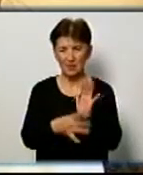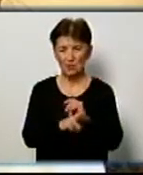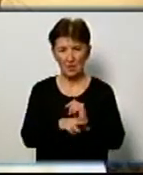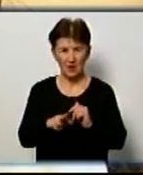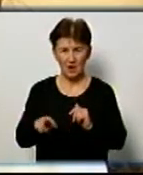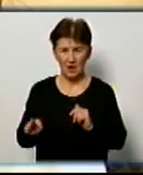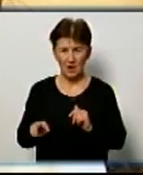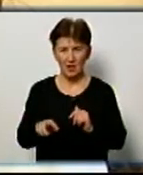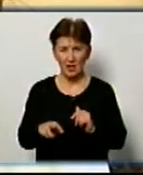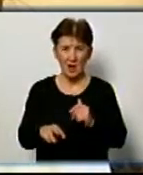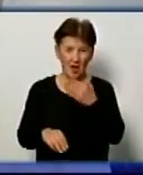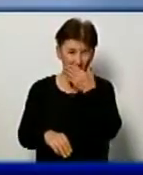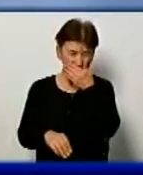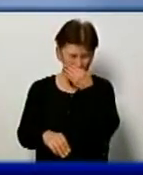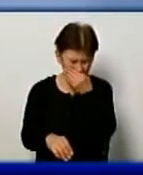мільйона пень і штрафів.